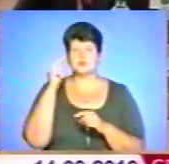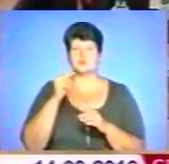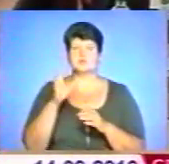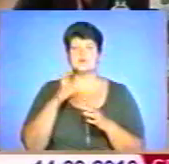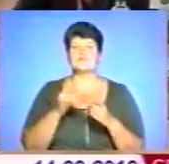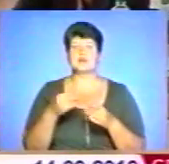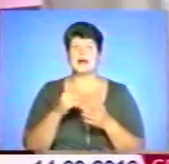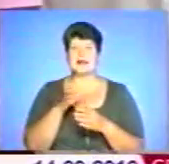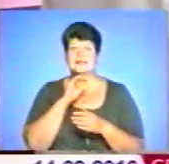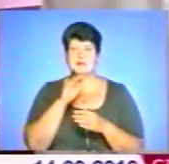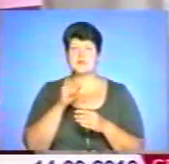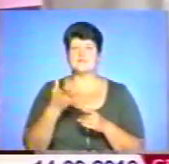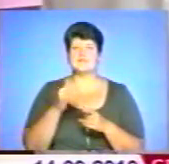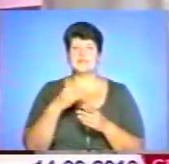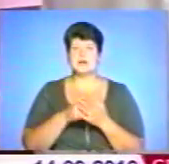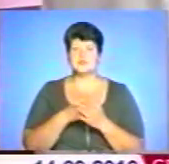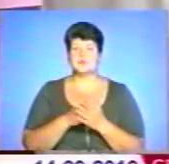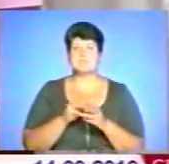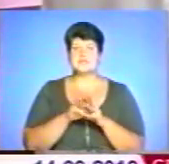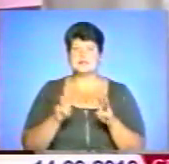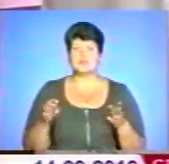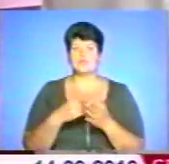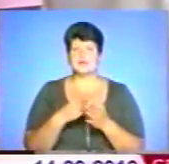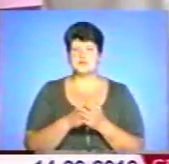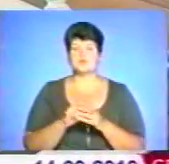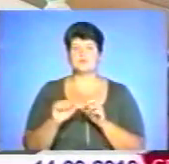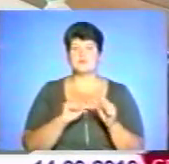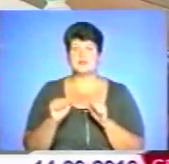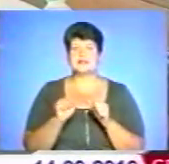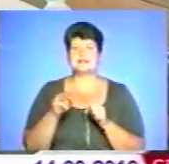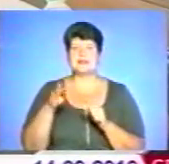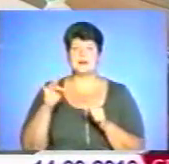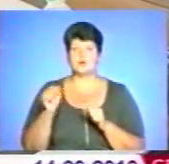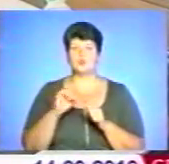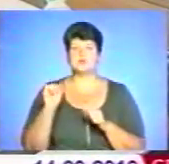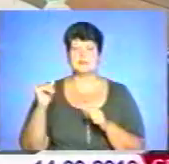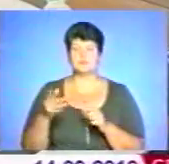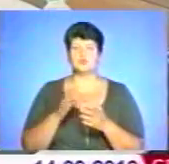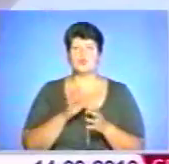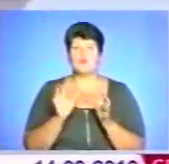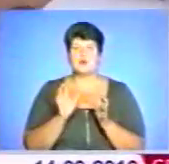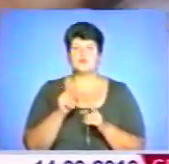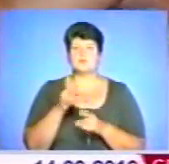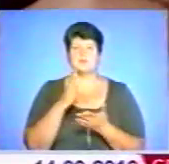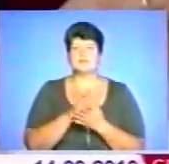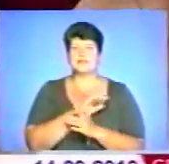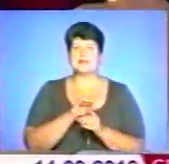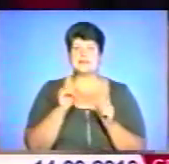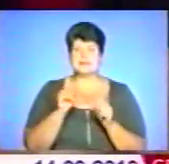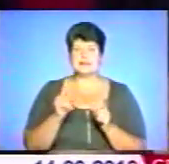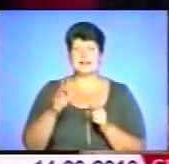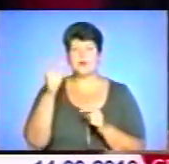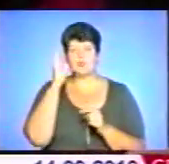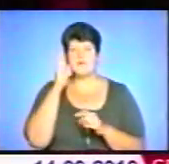фінансового управління, Міністерства фінансів України та аудиторська фірма «Тераудит» потурбувалися, щоб він мав не лише наукове, але й